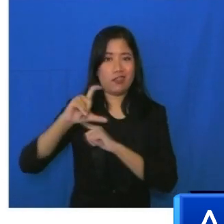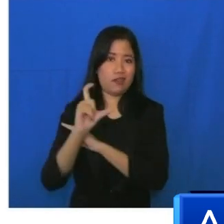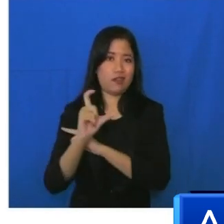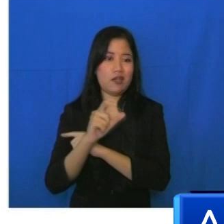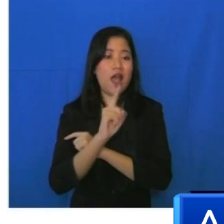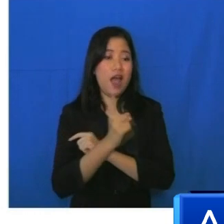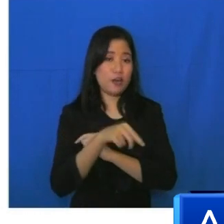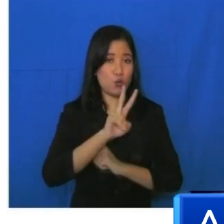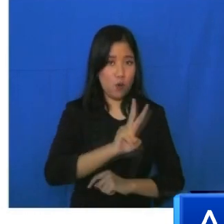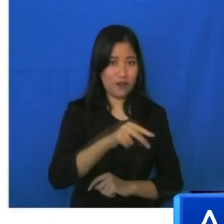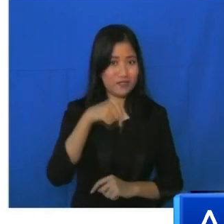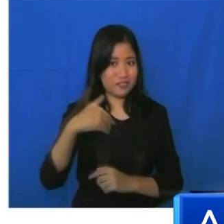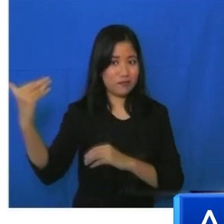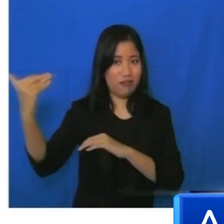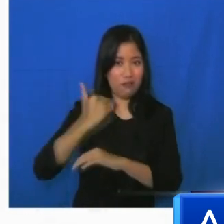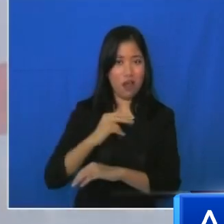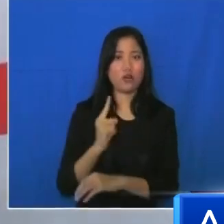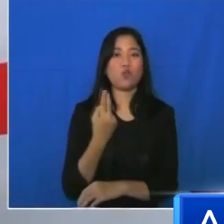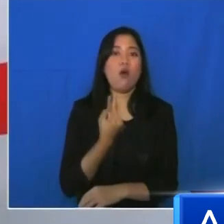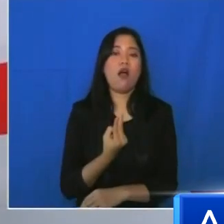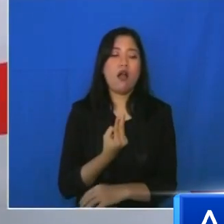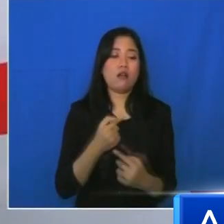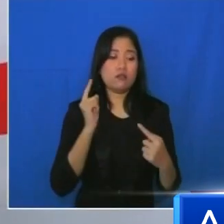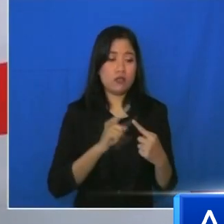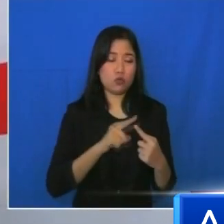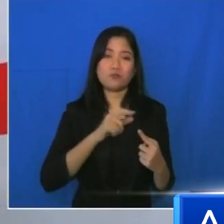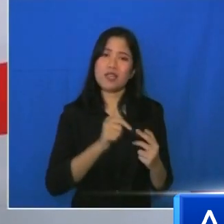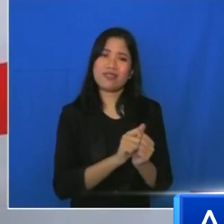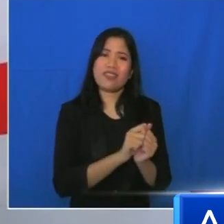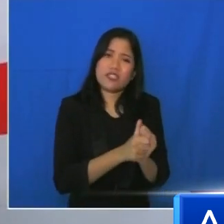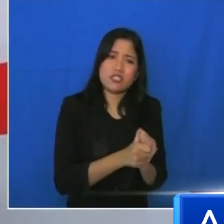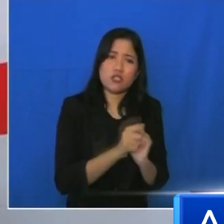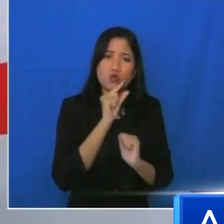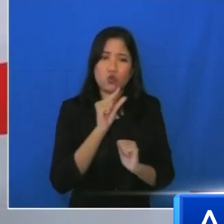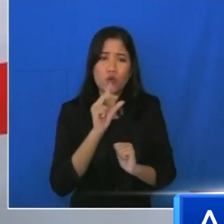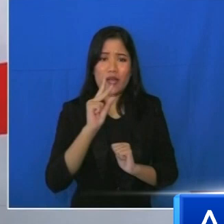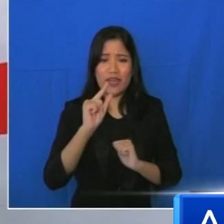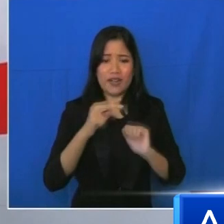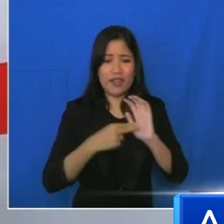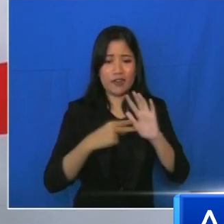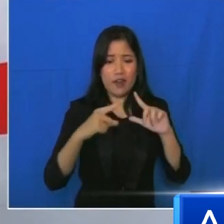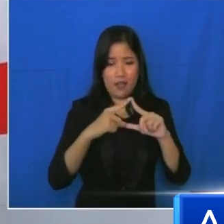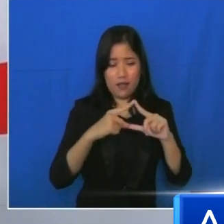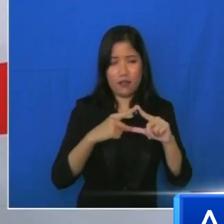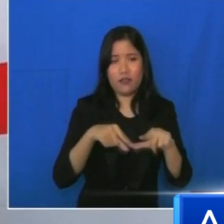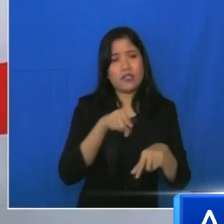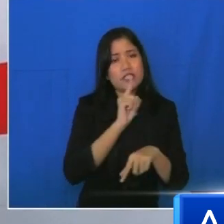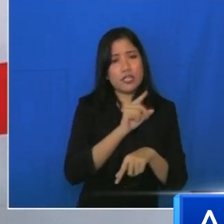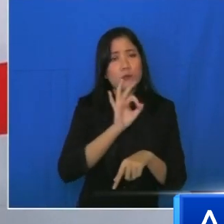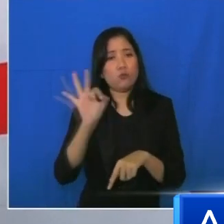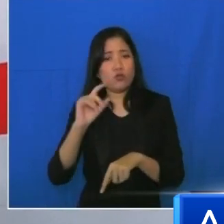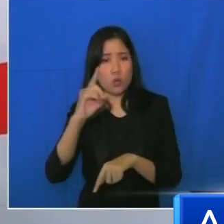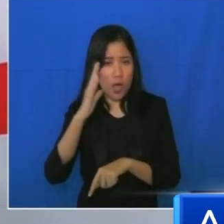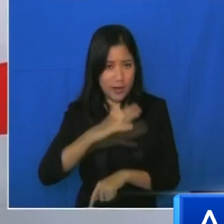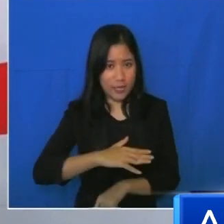yang dia bisa untuk tes, tes untuk RNA-nya itu tes, itu bisa seribu per hari.